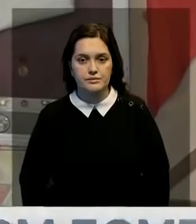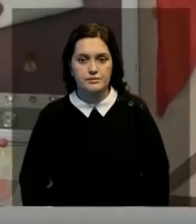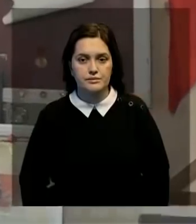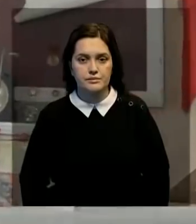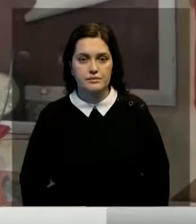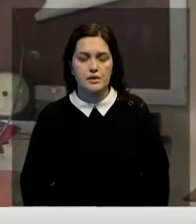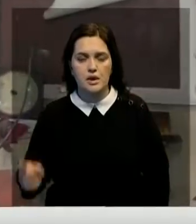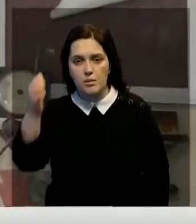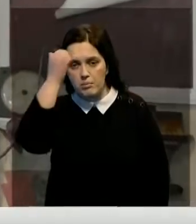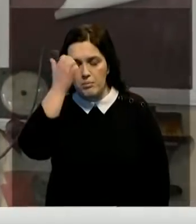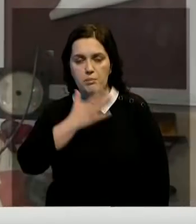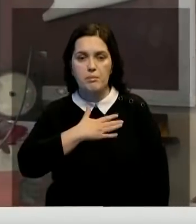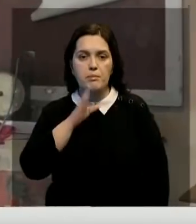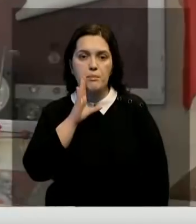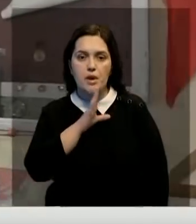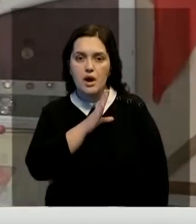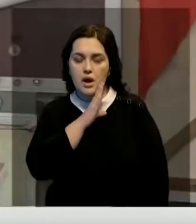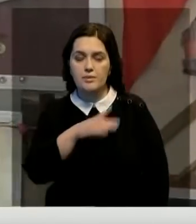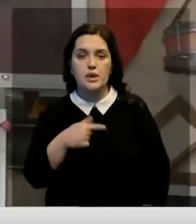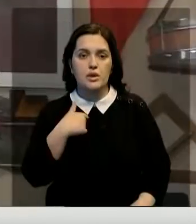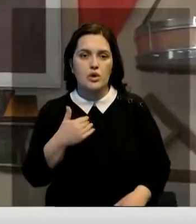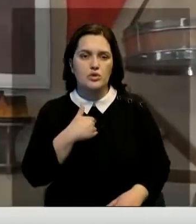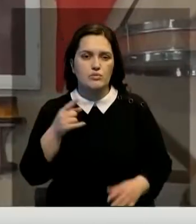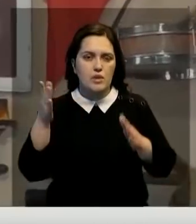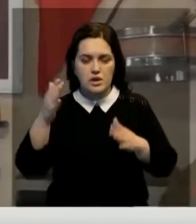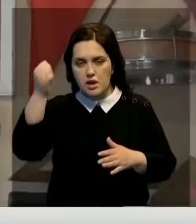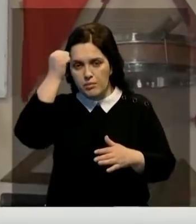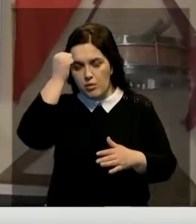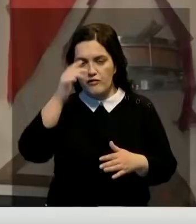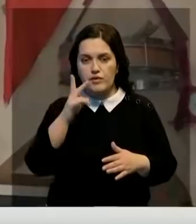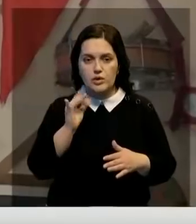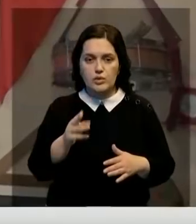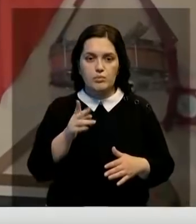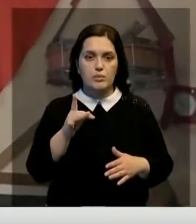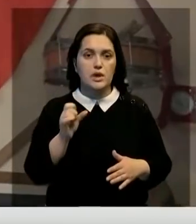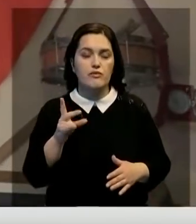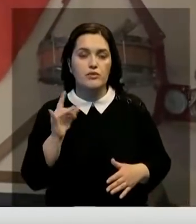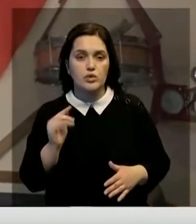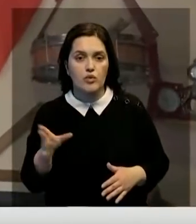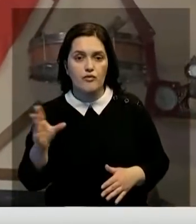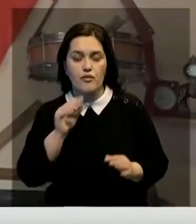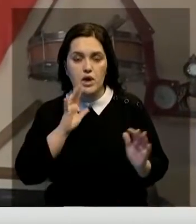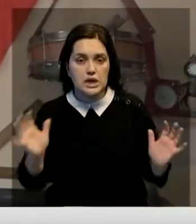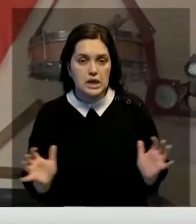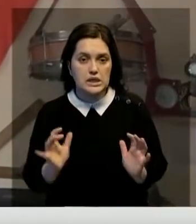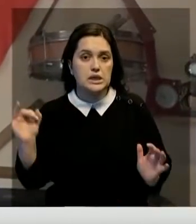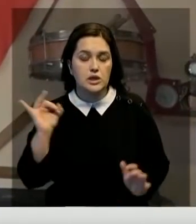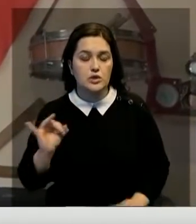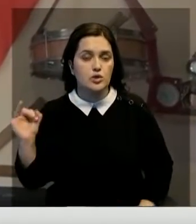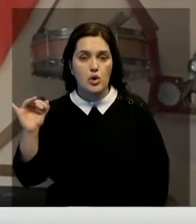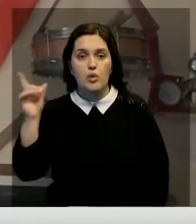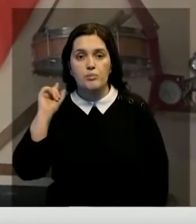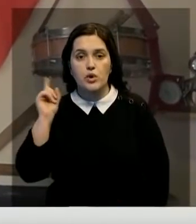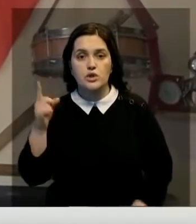Это память о моей маме. Она бесценна. Я хочу, чтобы о ней помнили внуки и правнуки. Впрочем, все экспонаты здесь хранят историю прошлого. Это